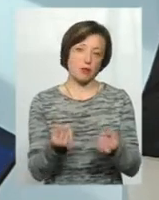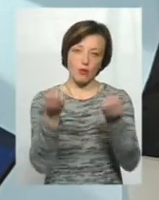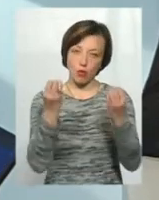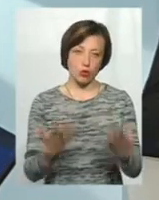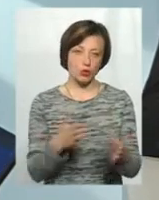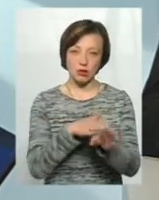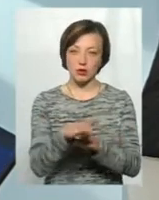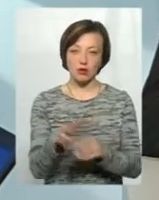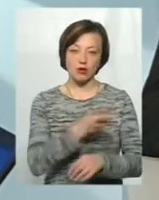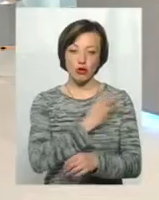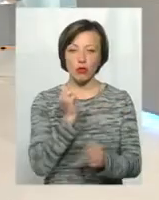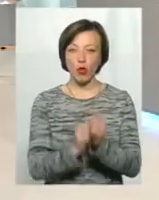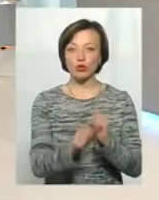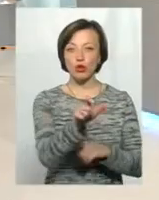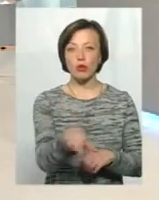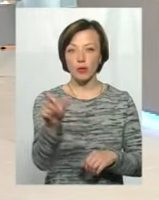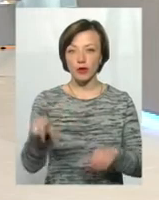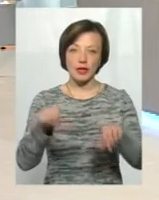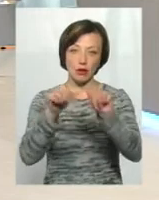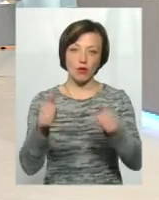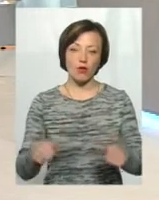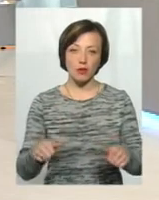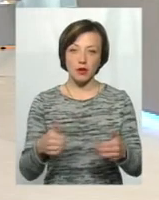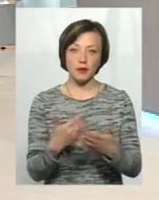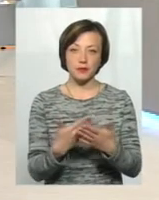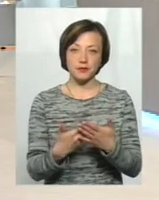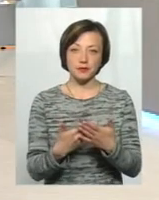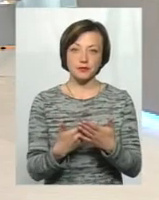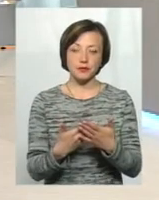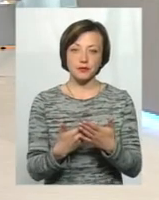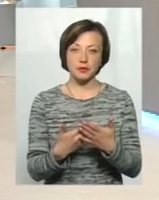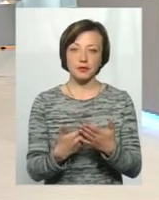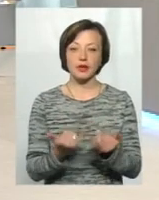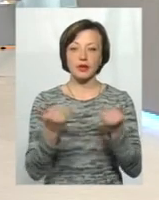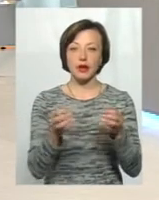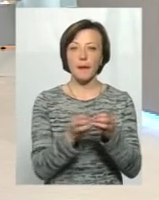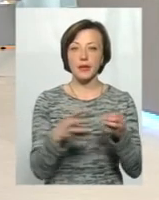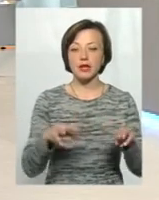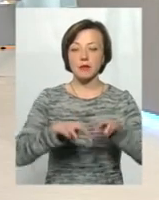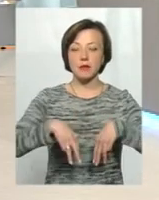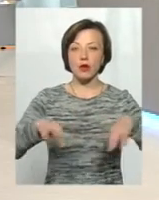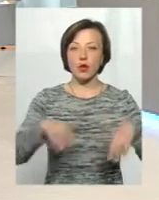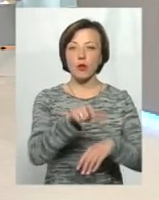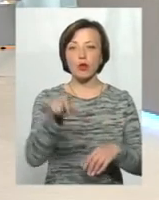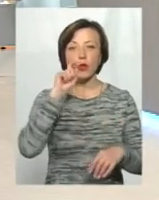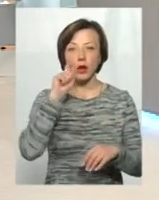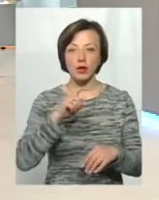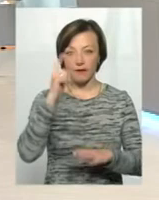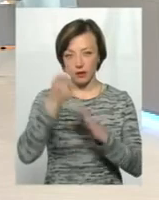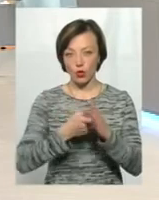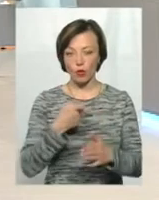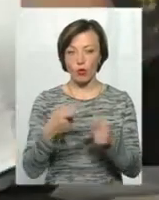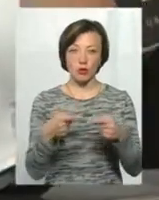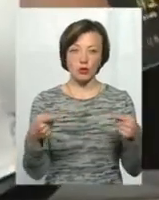бажанням кожного громадянина, у вигляді, ну, принаймні для 15 мільйонів громадян України відомого вже продукта.